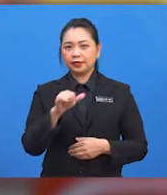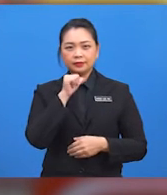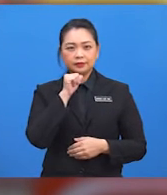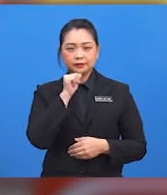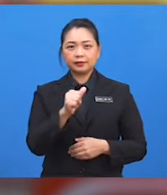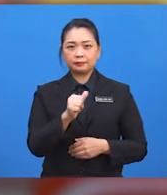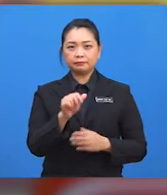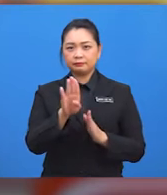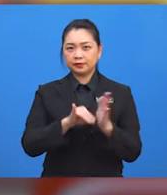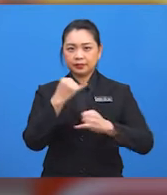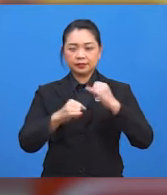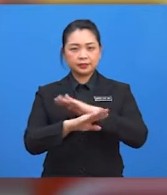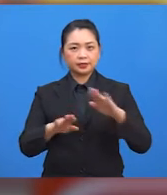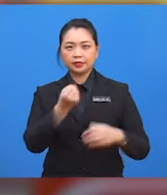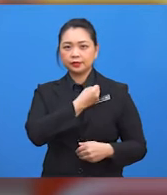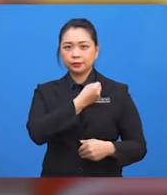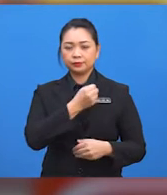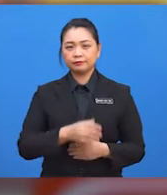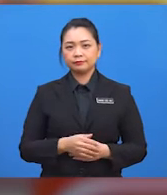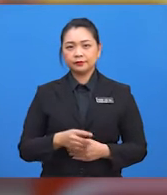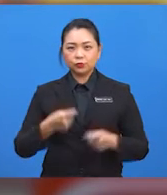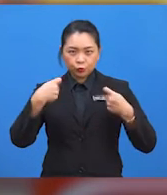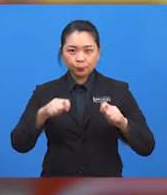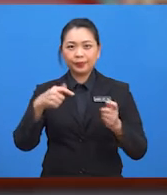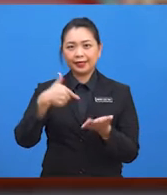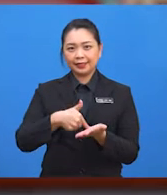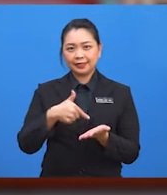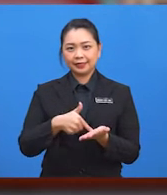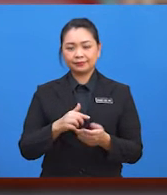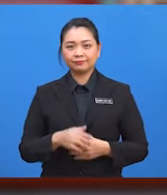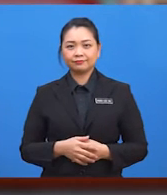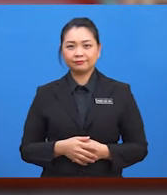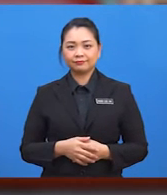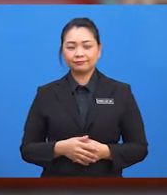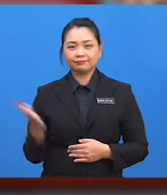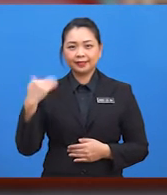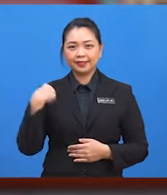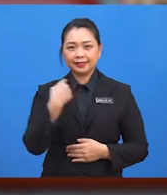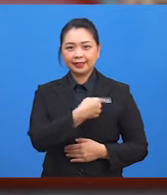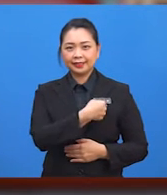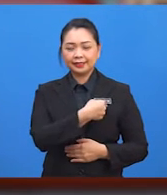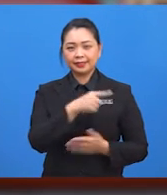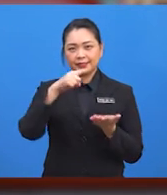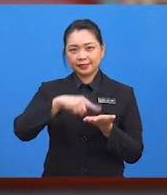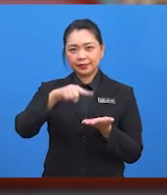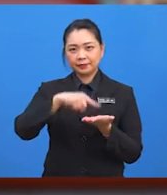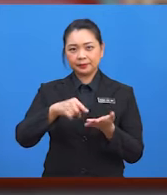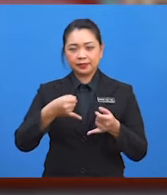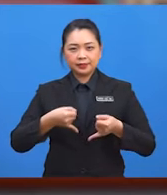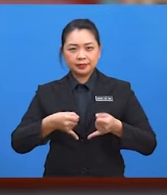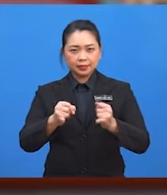jangan putus asa. Cuba lagi. Marilah kita semak jalan